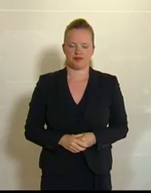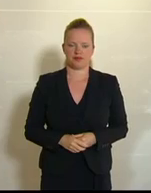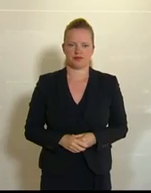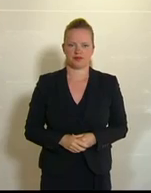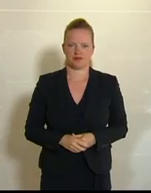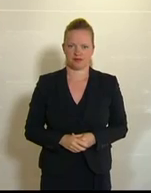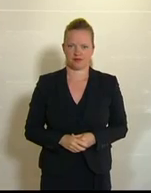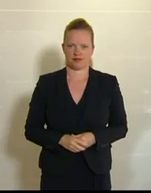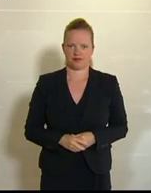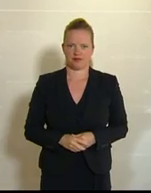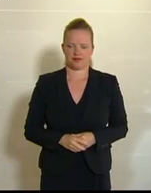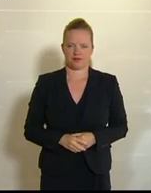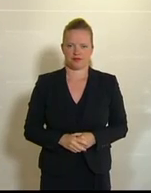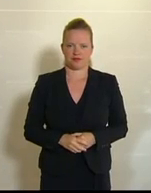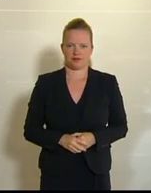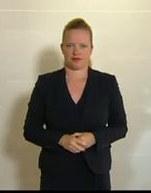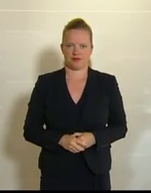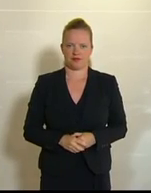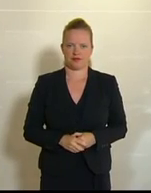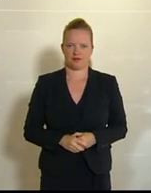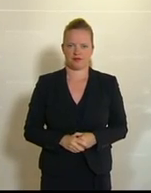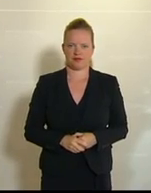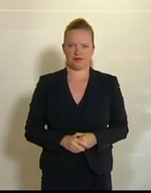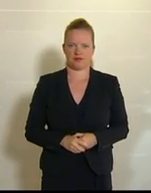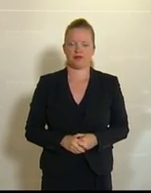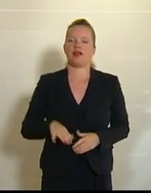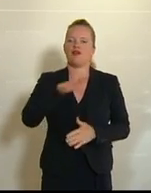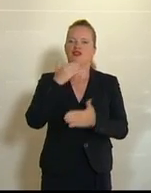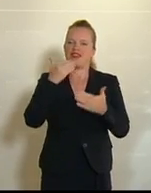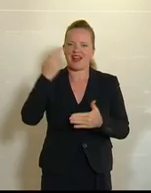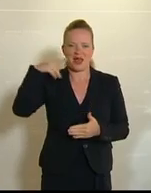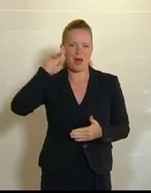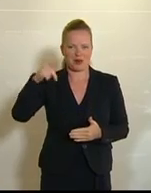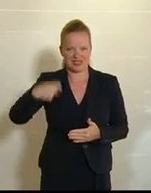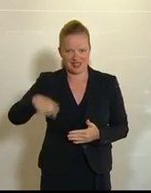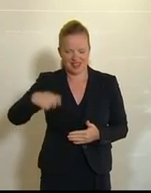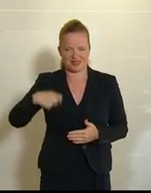Der Schlusswort zum Finanzmarktaufsichtsbehörden gesetzt, das hat Andreas Minig, ÖVP.